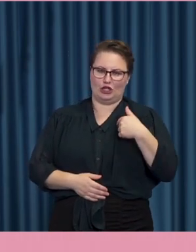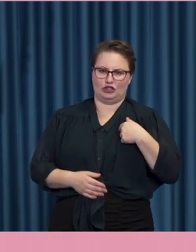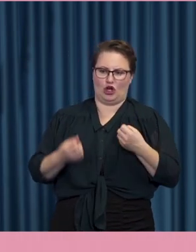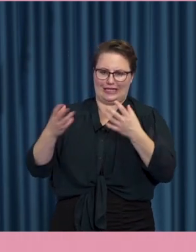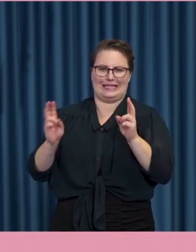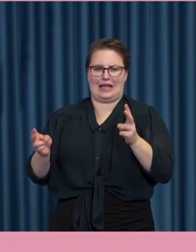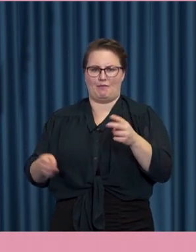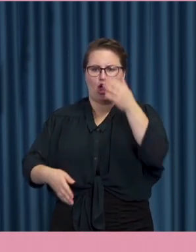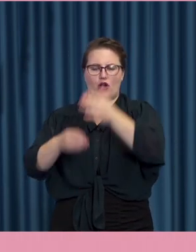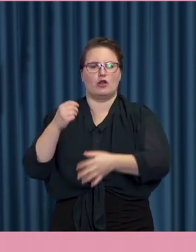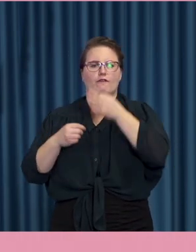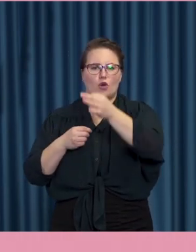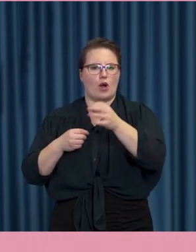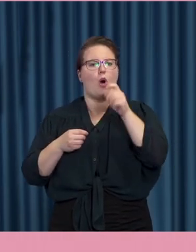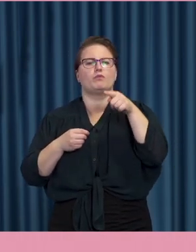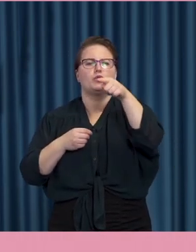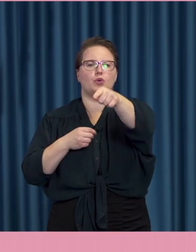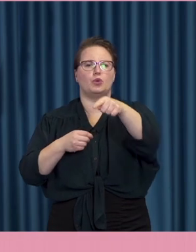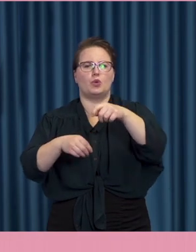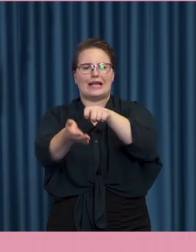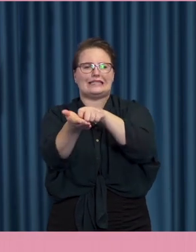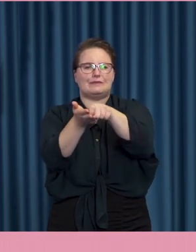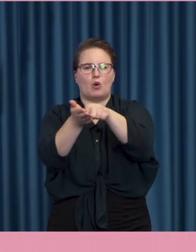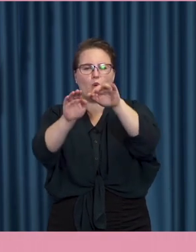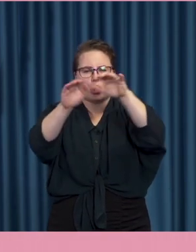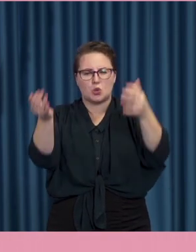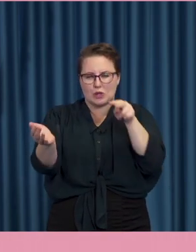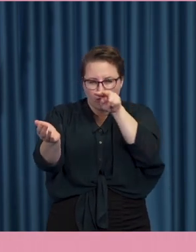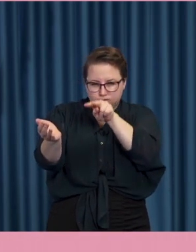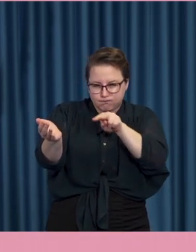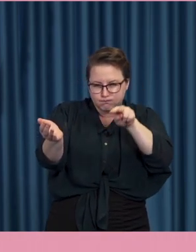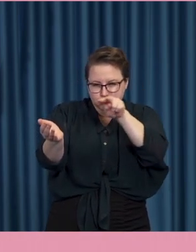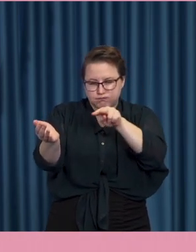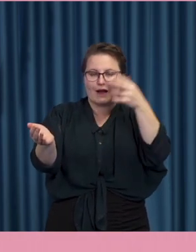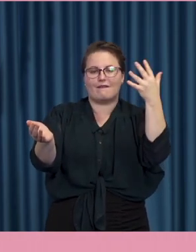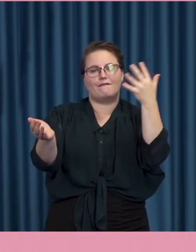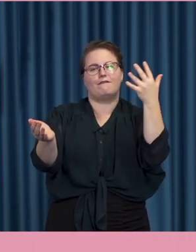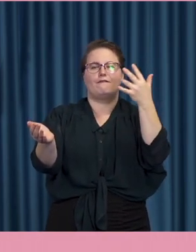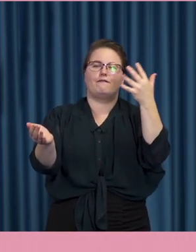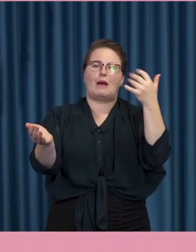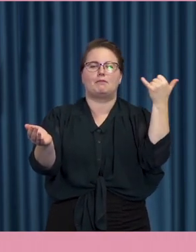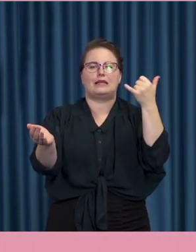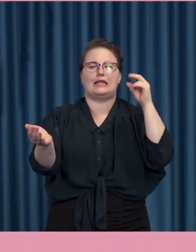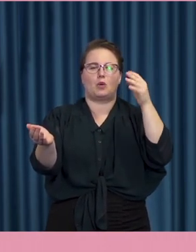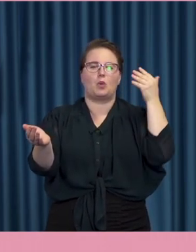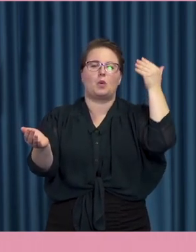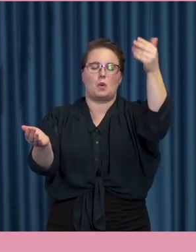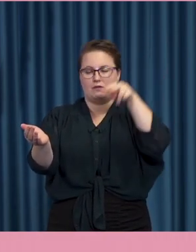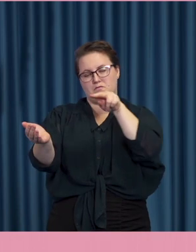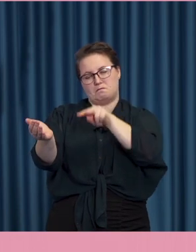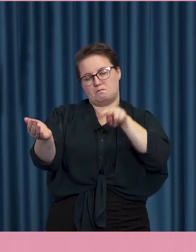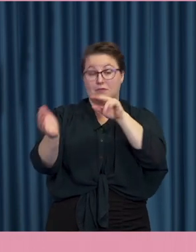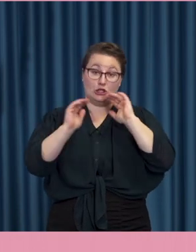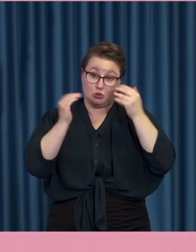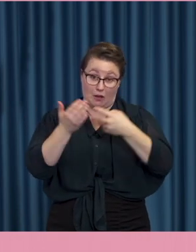tidigare talarna. Om du får titta i din kristallkula med din kunskap. Vad skulle du säga att vi kommer att se framför oss när det kommer till